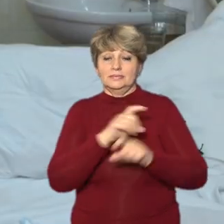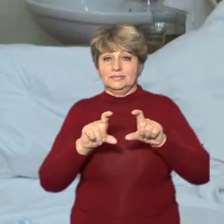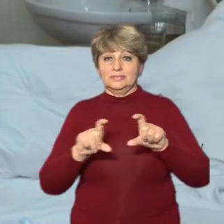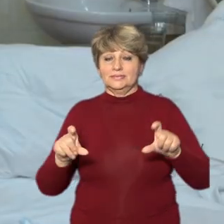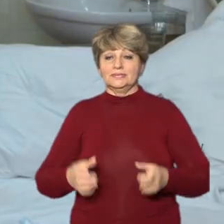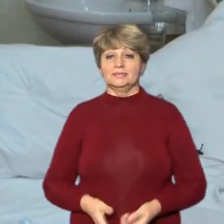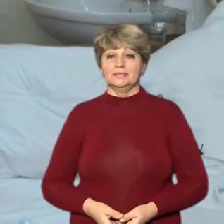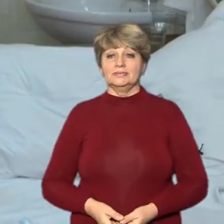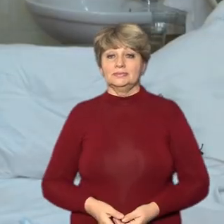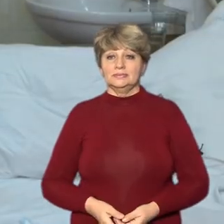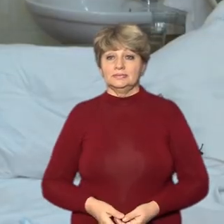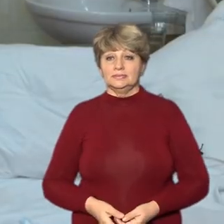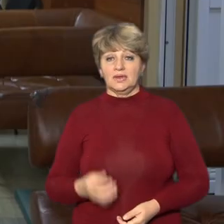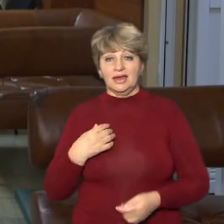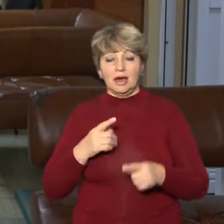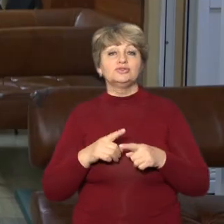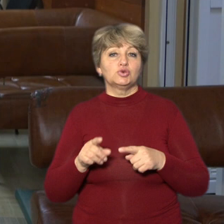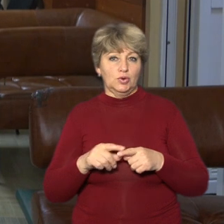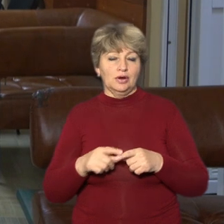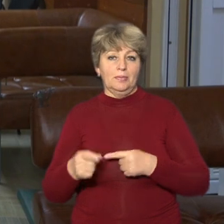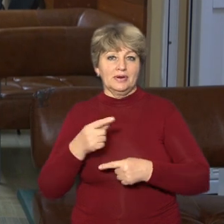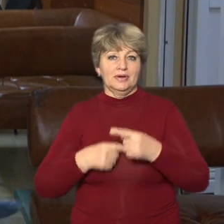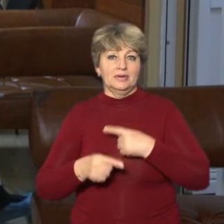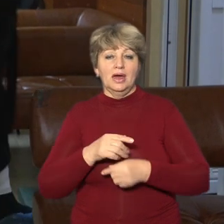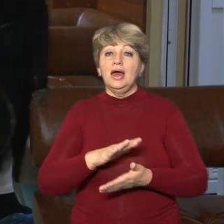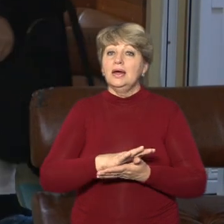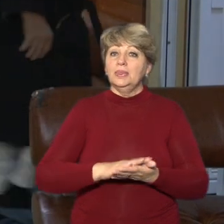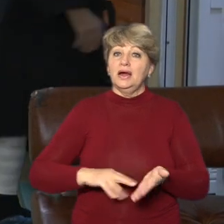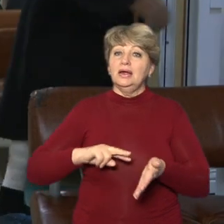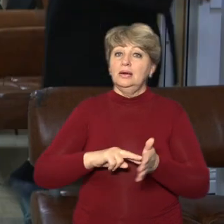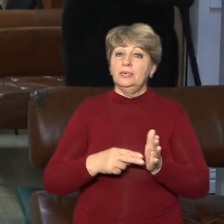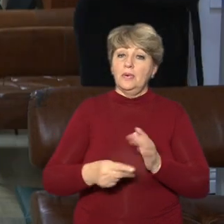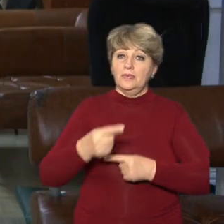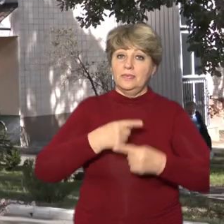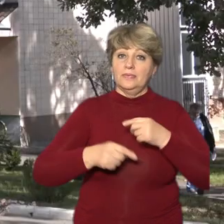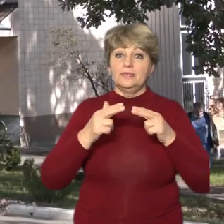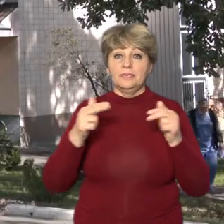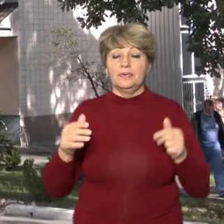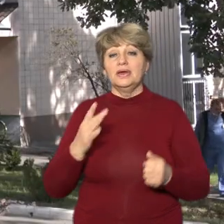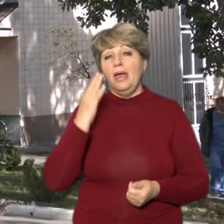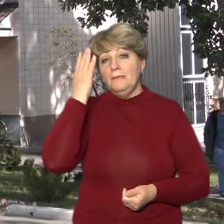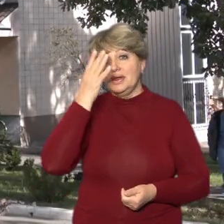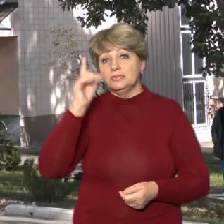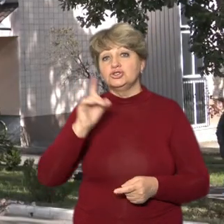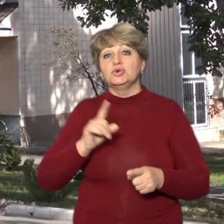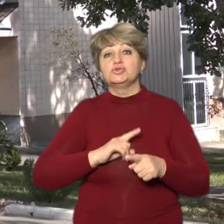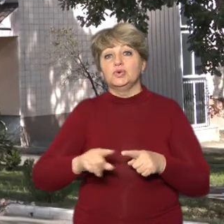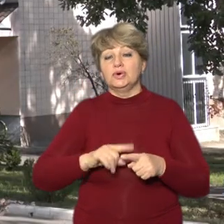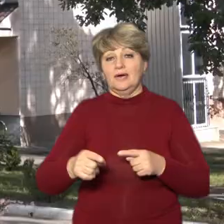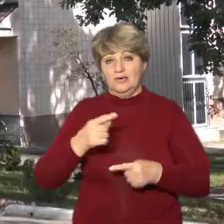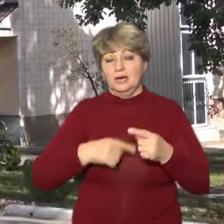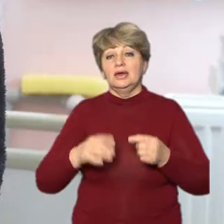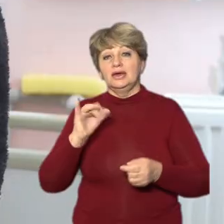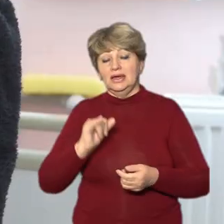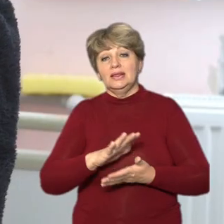Все, я скоро прийду. Далі планують повернутися на Дніпропетровщину та мріють, що невдовзі і до власної домівки в